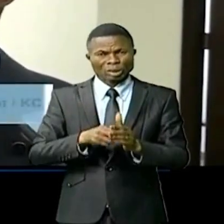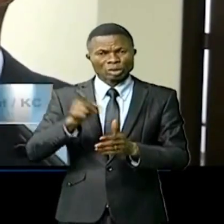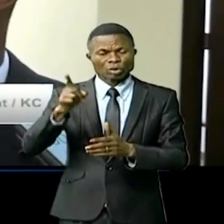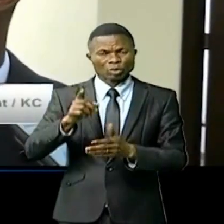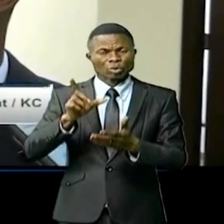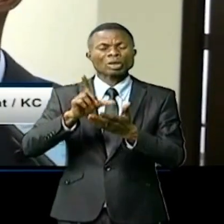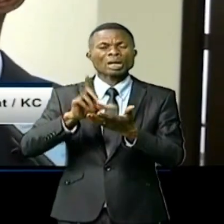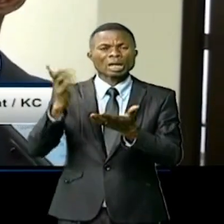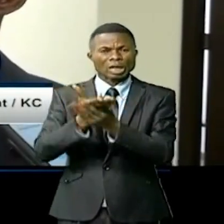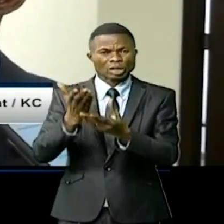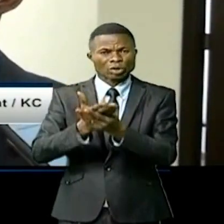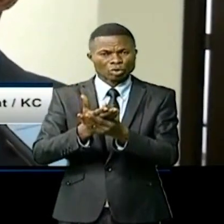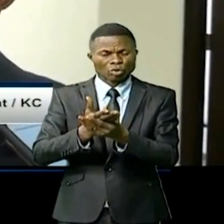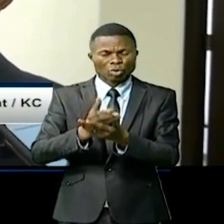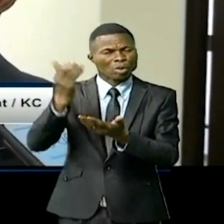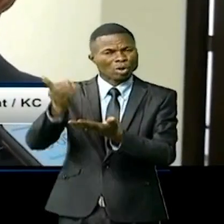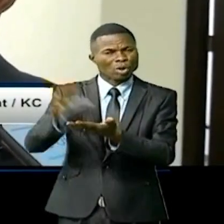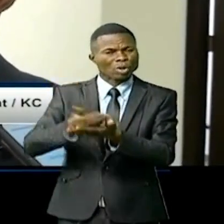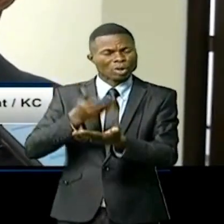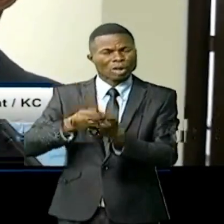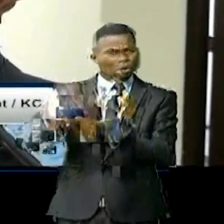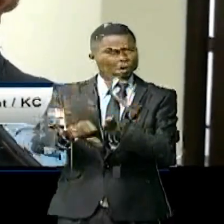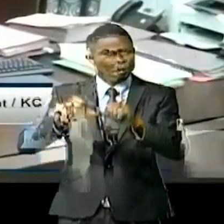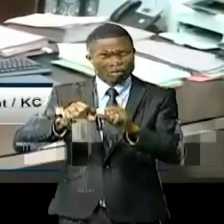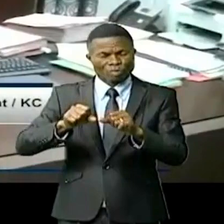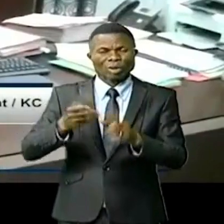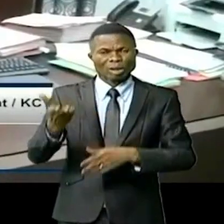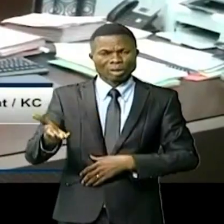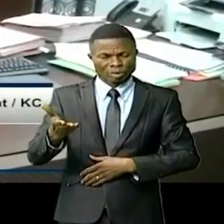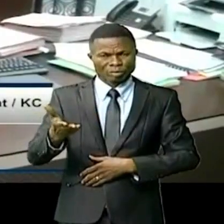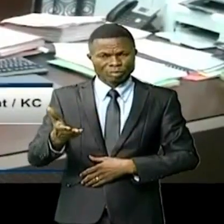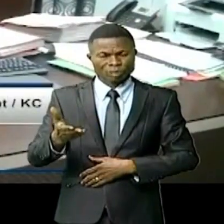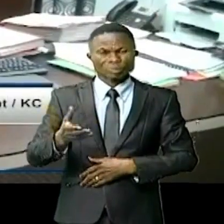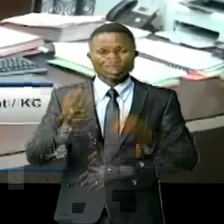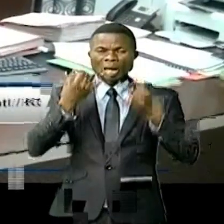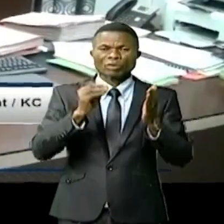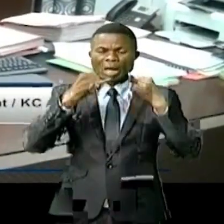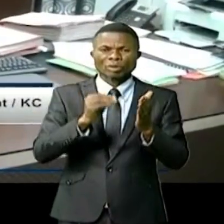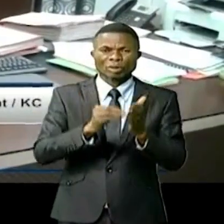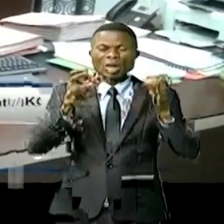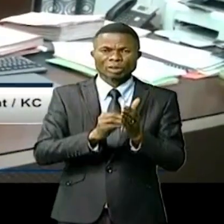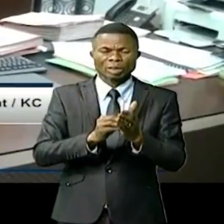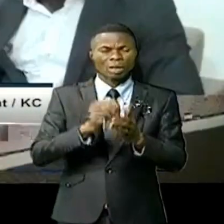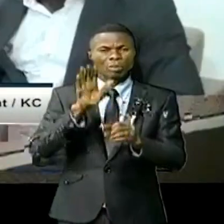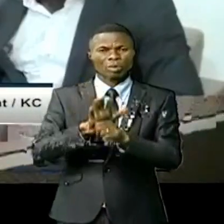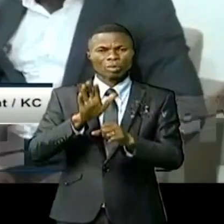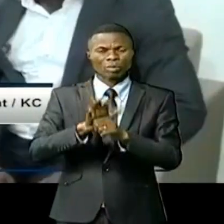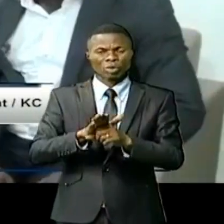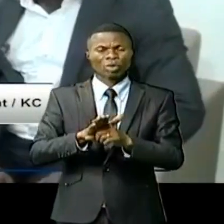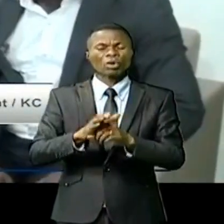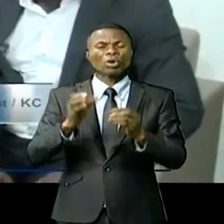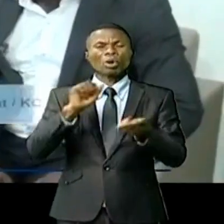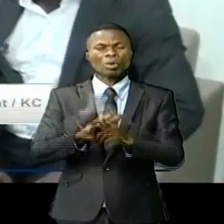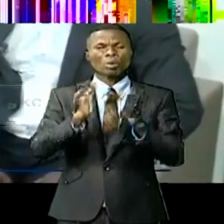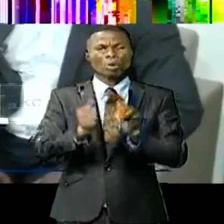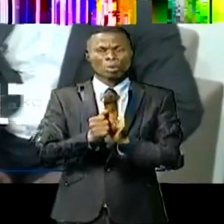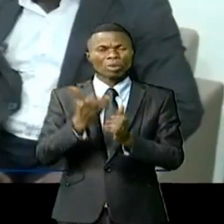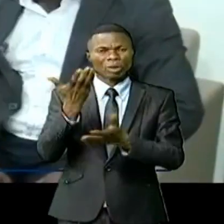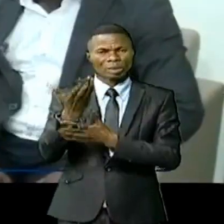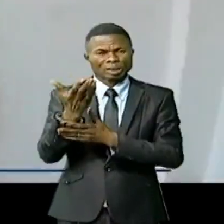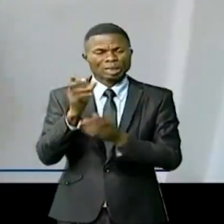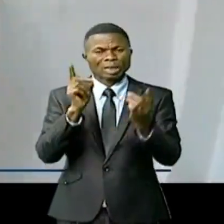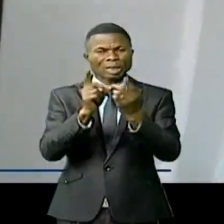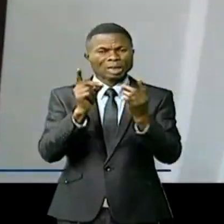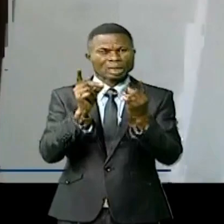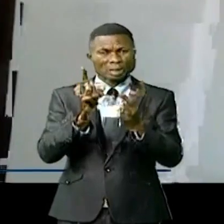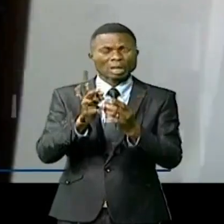licence ou son titre d'exploitation puisse être indique. M. Destinier, par ailleurs, différents CGT sont appelés à contacter